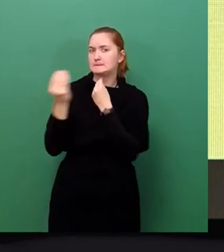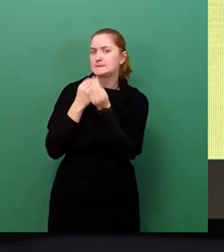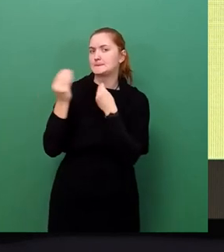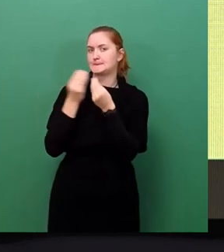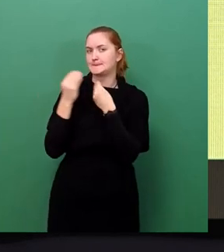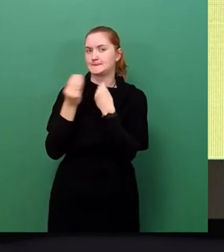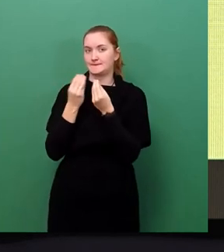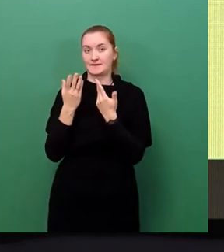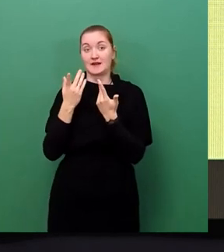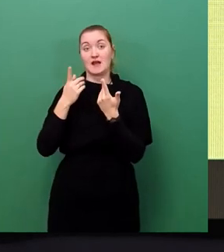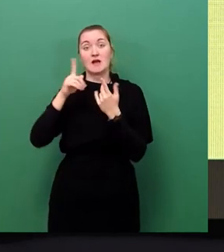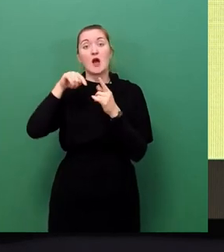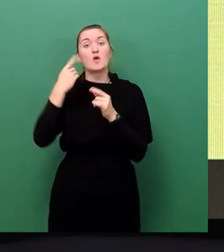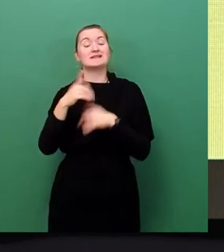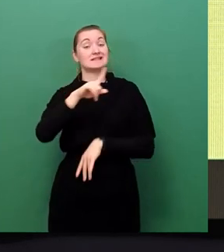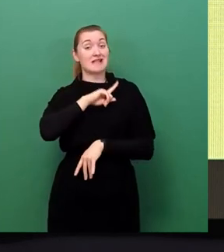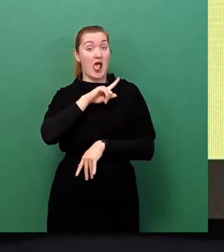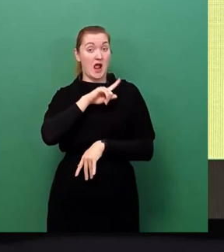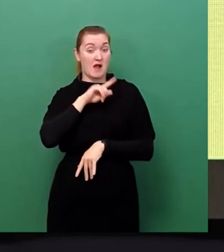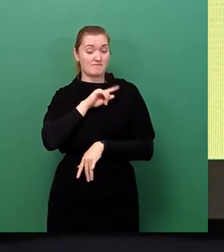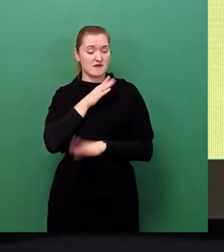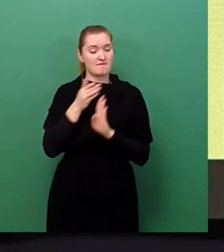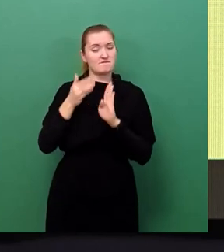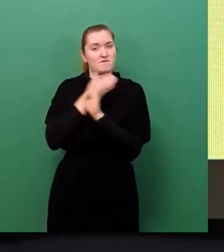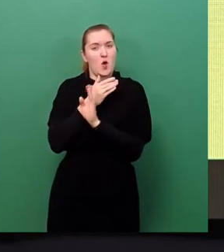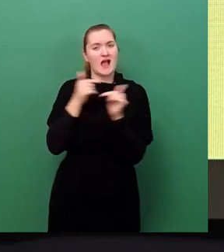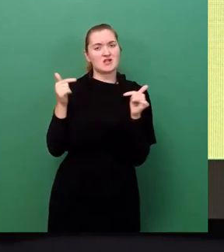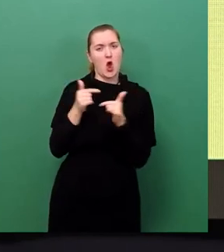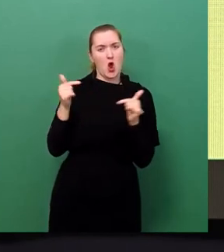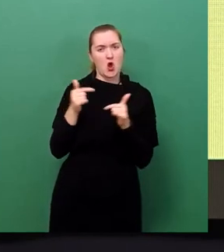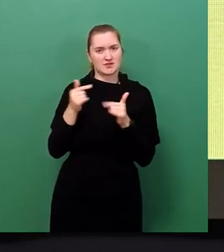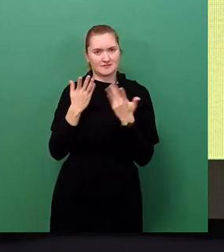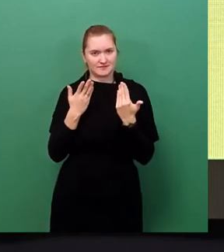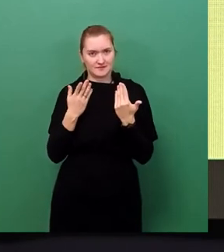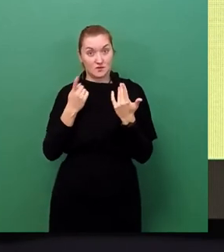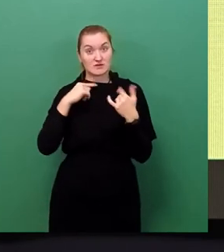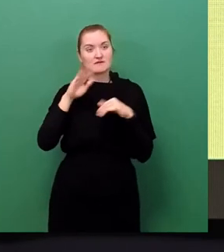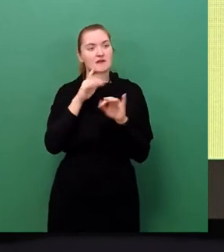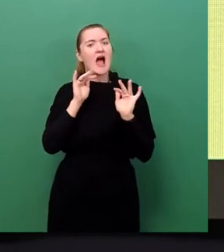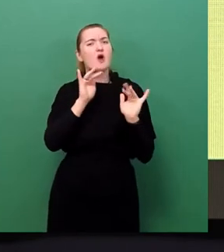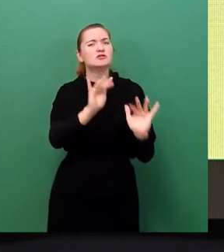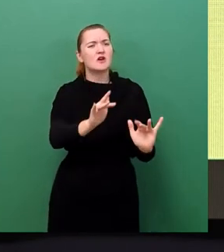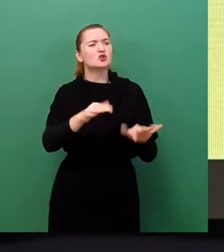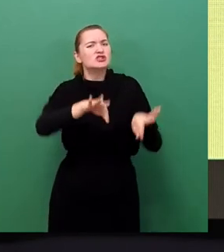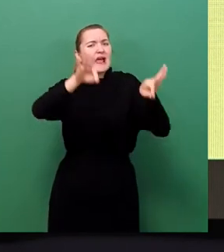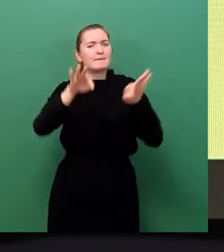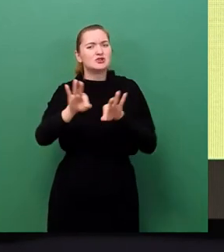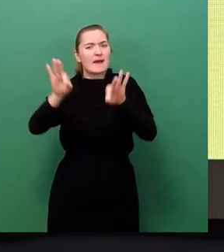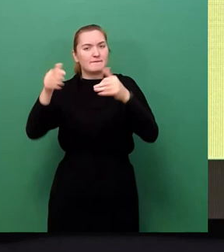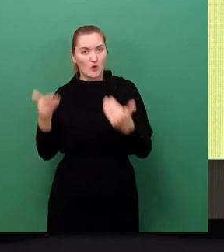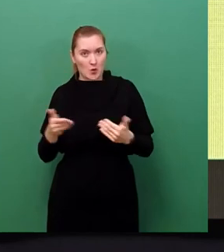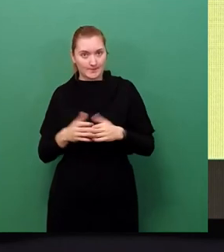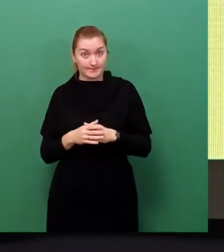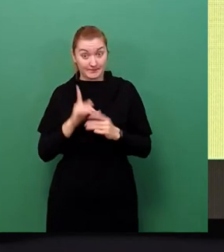Thema der Eigenvorsorge und der Beleuchtung, wo sind die Auswirkungen besonders schwerwiegend. Und dort, wo die Auswirkungen besonders